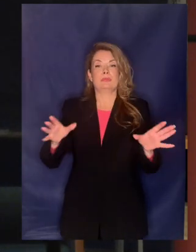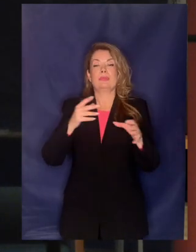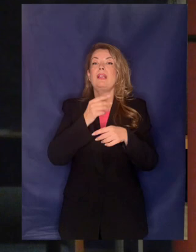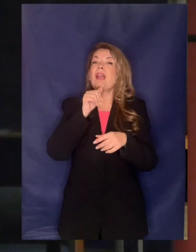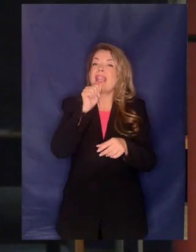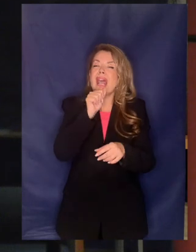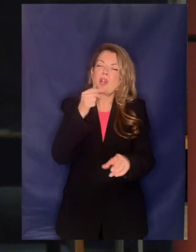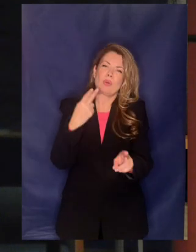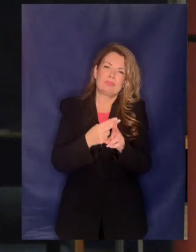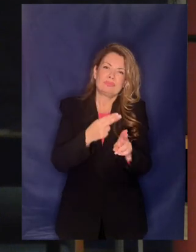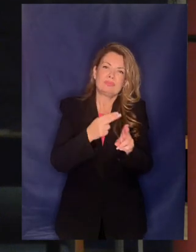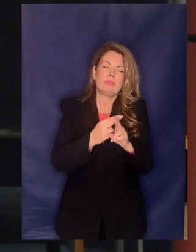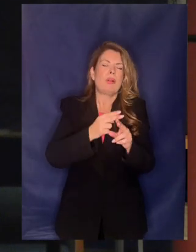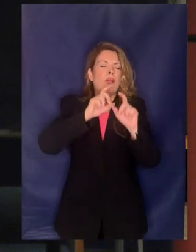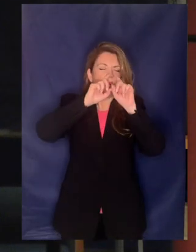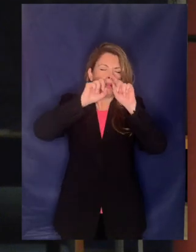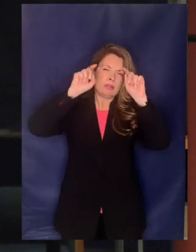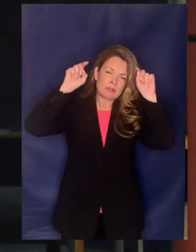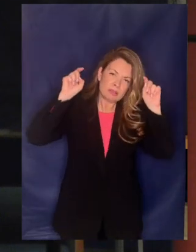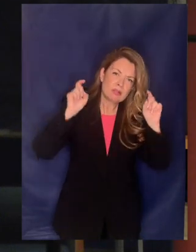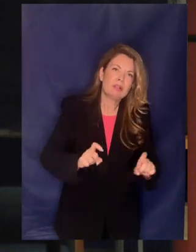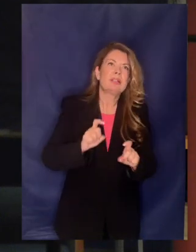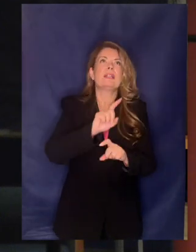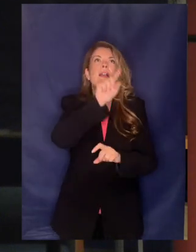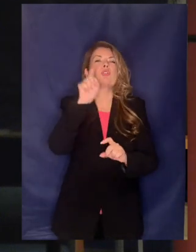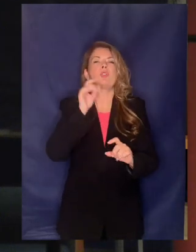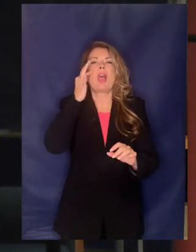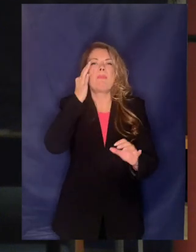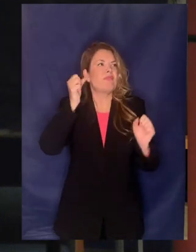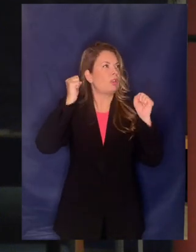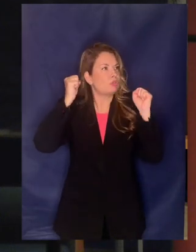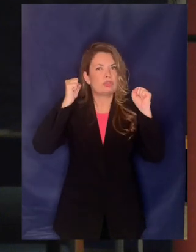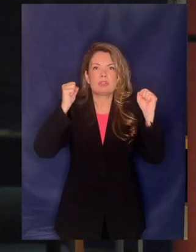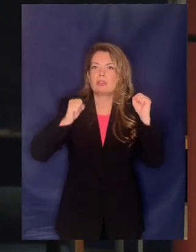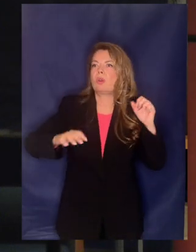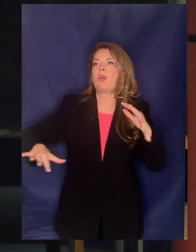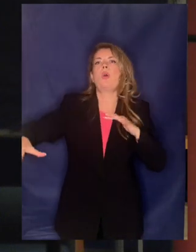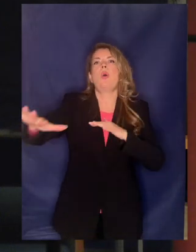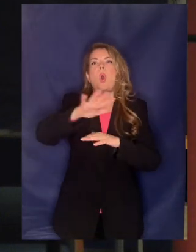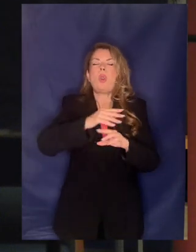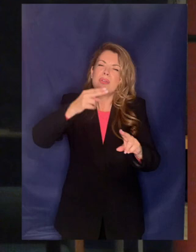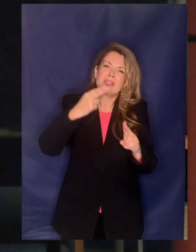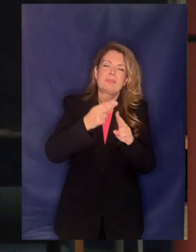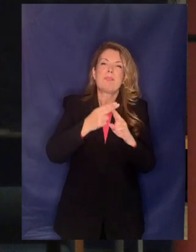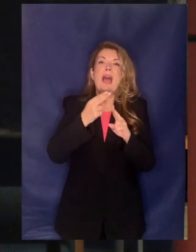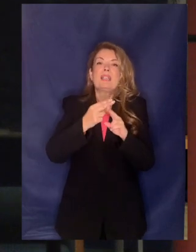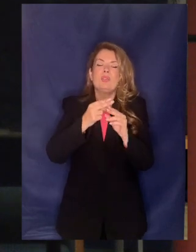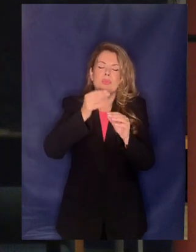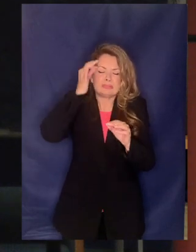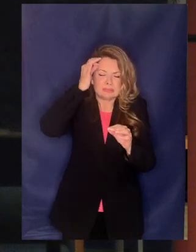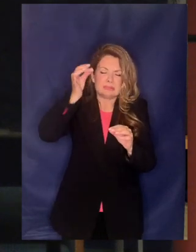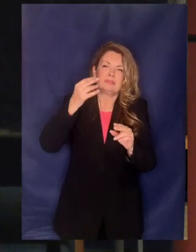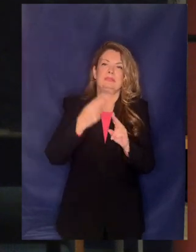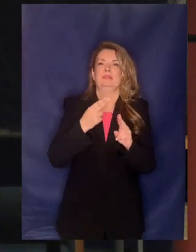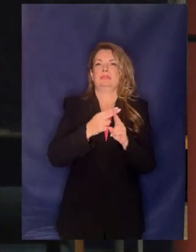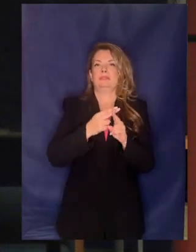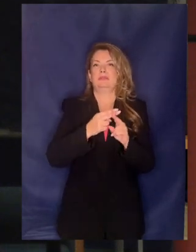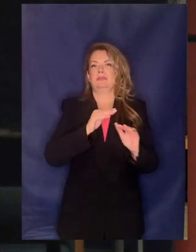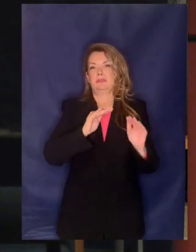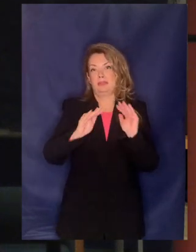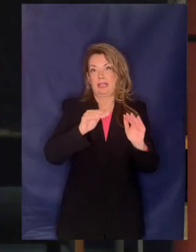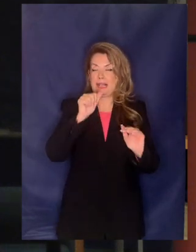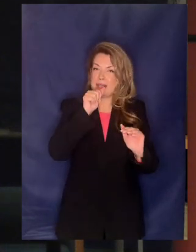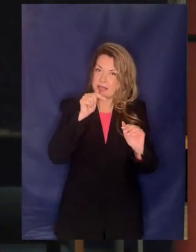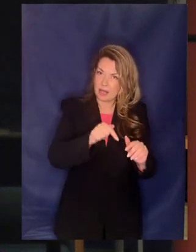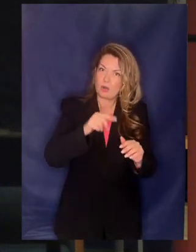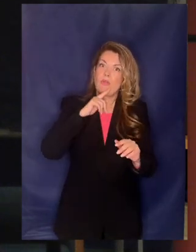ύδατος φυσικού αγαθού απαραίτητο για την επιβίωση που καθίσταται σπανιότερο σύν το χρόνο και εξ αυτών